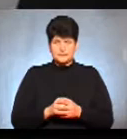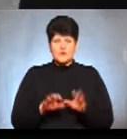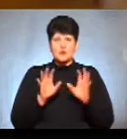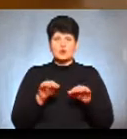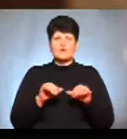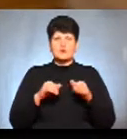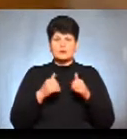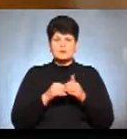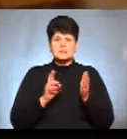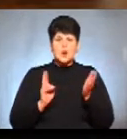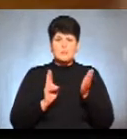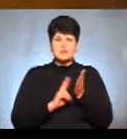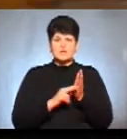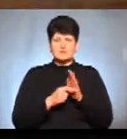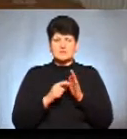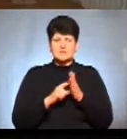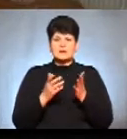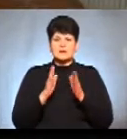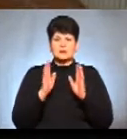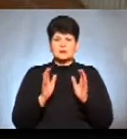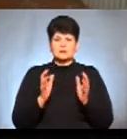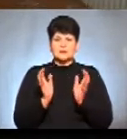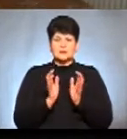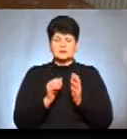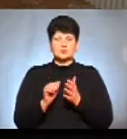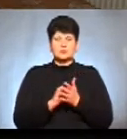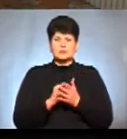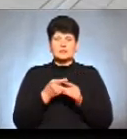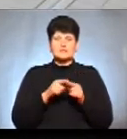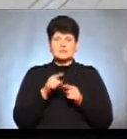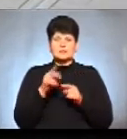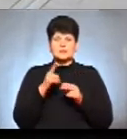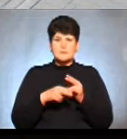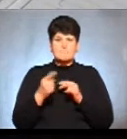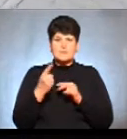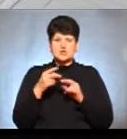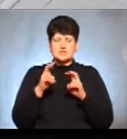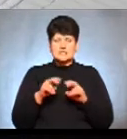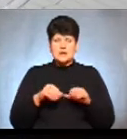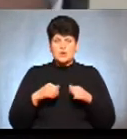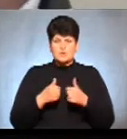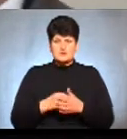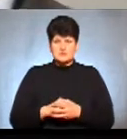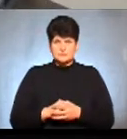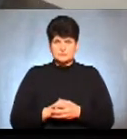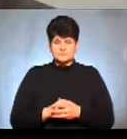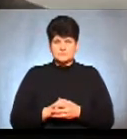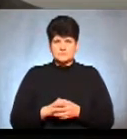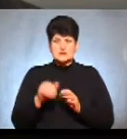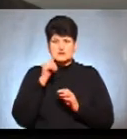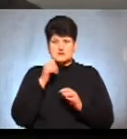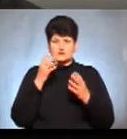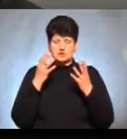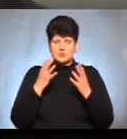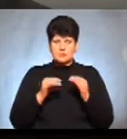комісії опечатує приміщення, де зберігатимуться документи, цим і завершує перше засідання комісії. З завтрашнього дня починає